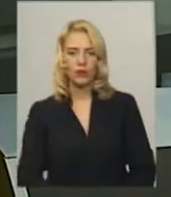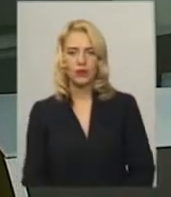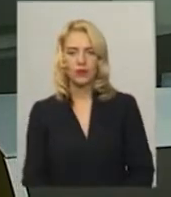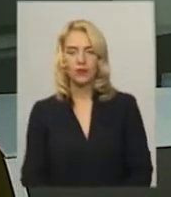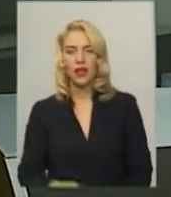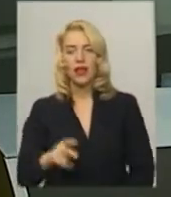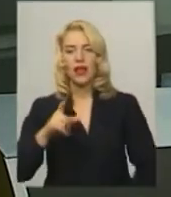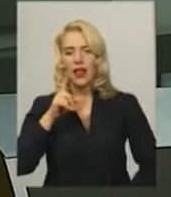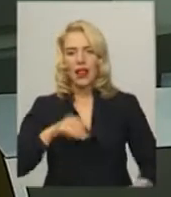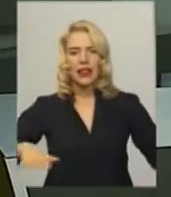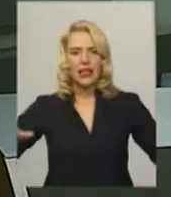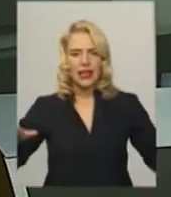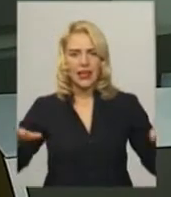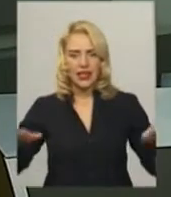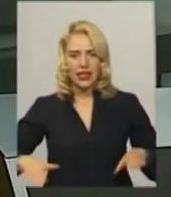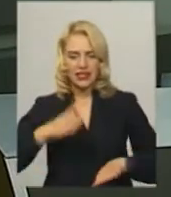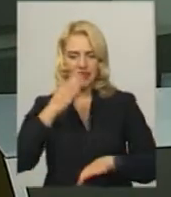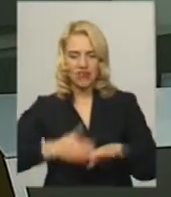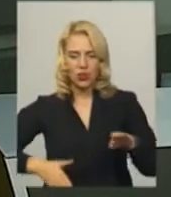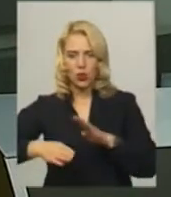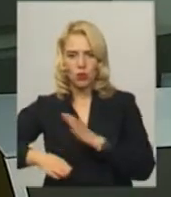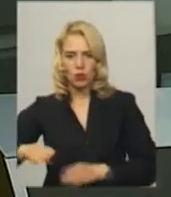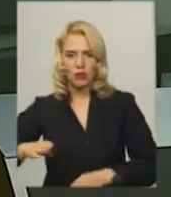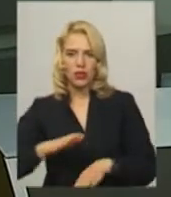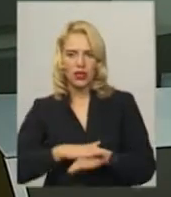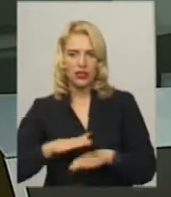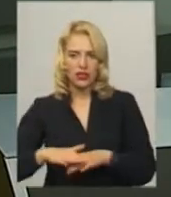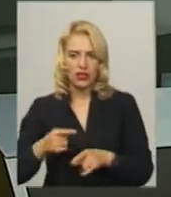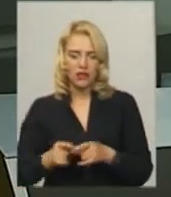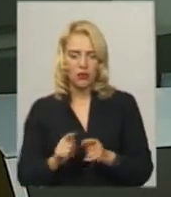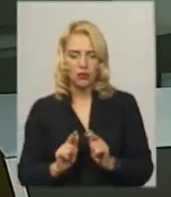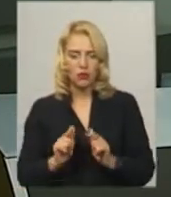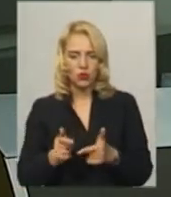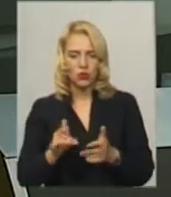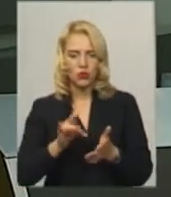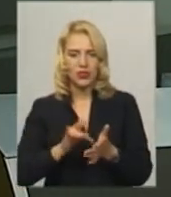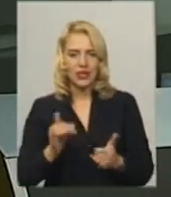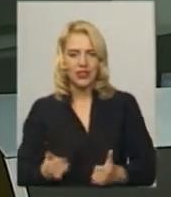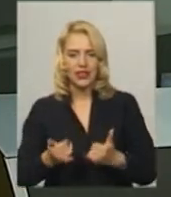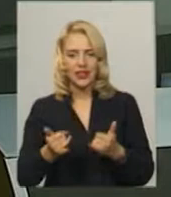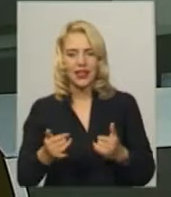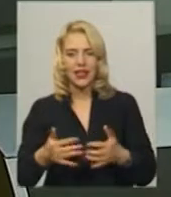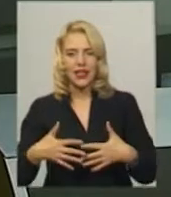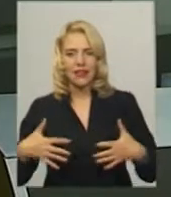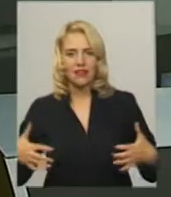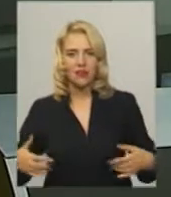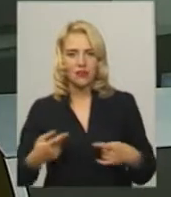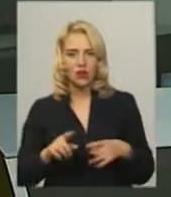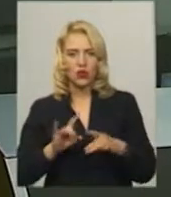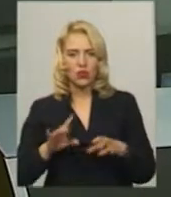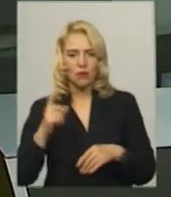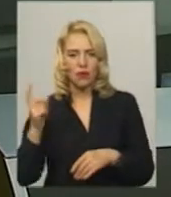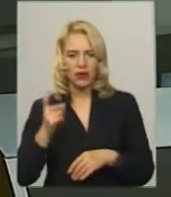Лелека з відрубаними кінцівками поступив у Хмельницький реабілітаційний центр для диких тварин. Про це нам повідомив власник центру Сергій